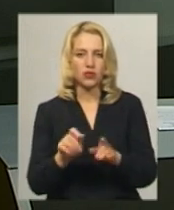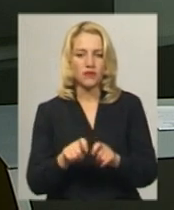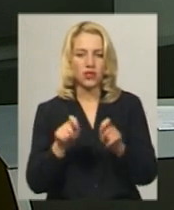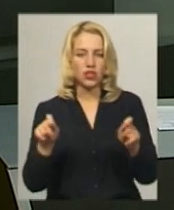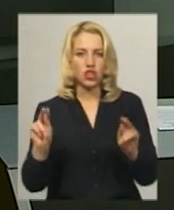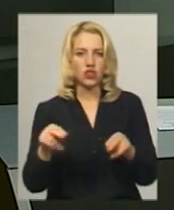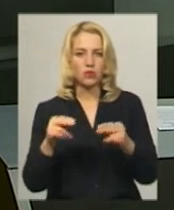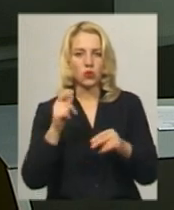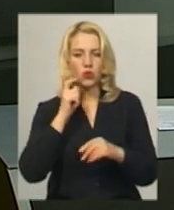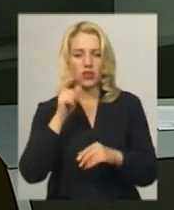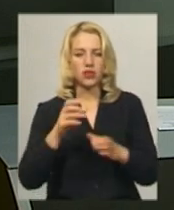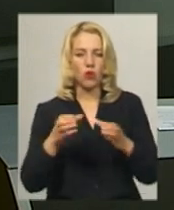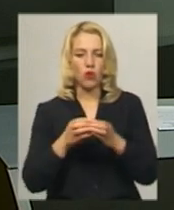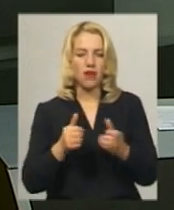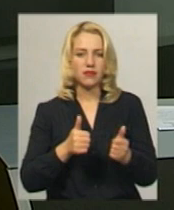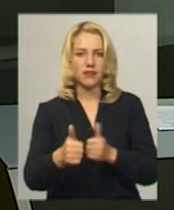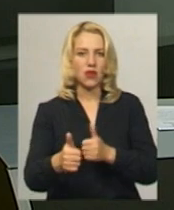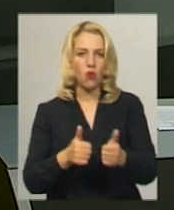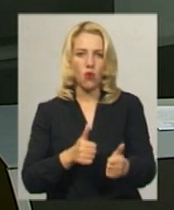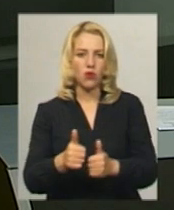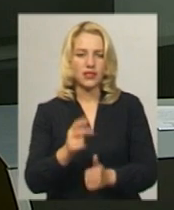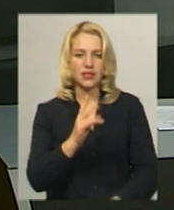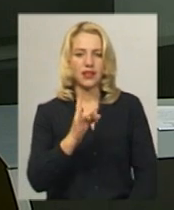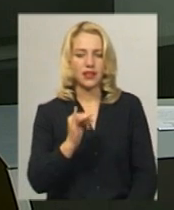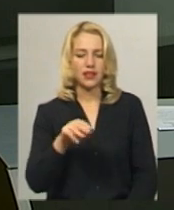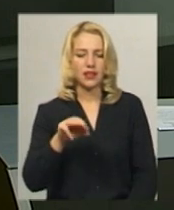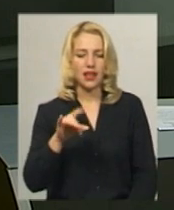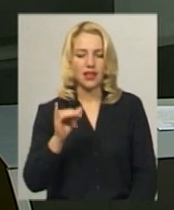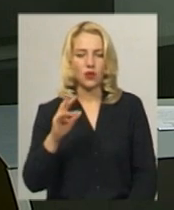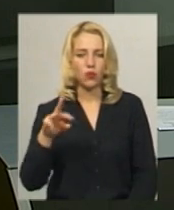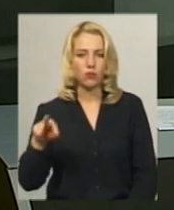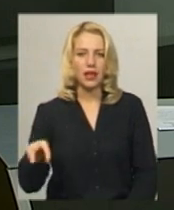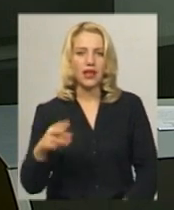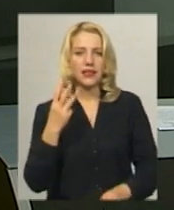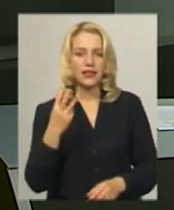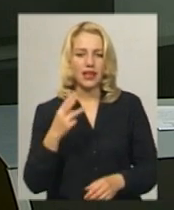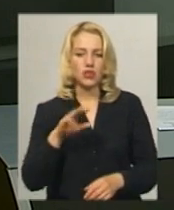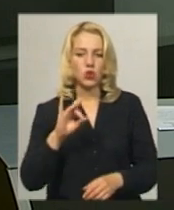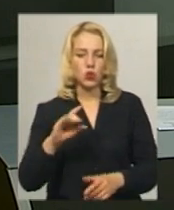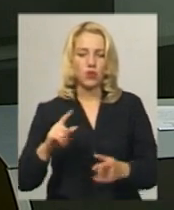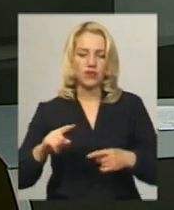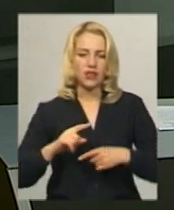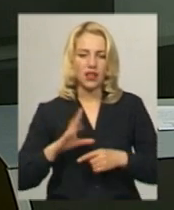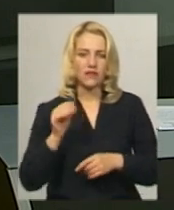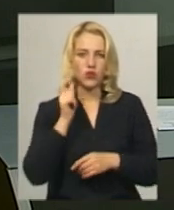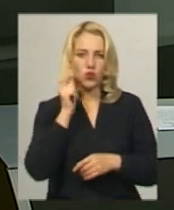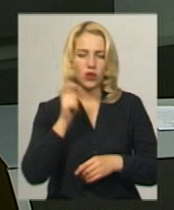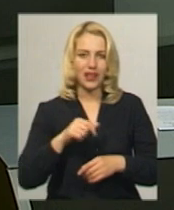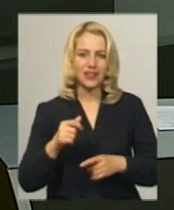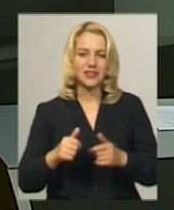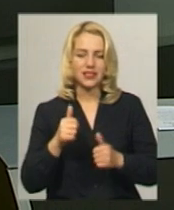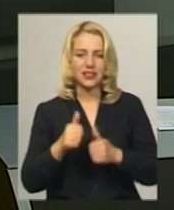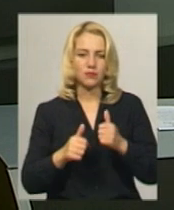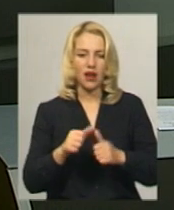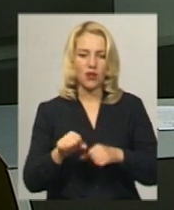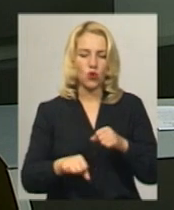України у командній гонці, гонці-критеріум третього туру фіналу та всеукраїнських змаганнях у груповій гонці з велосипедного